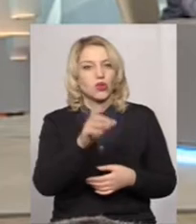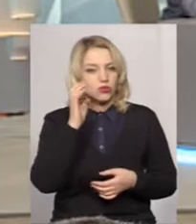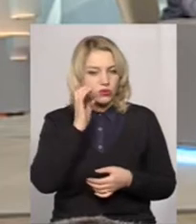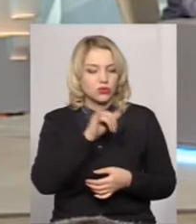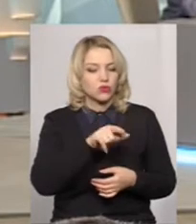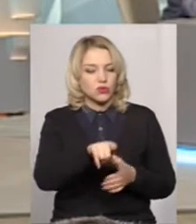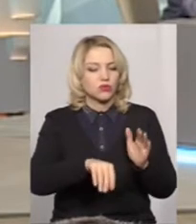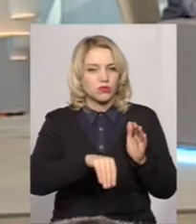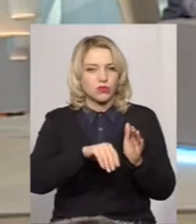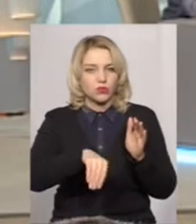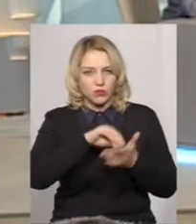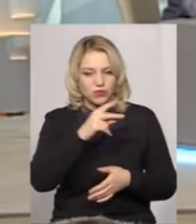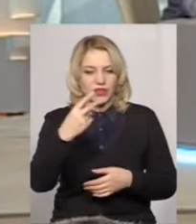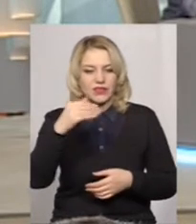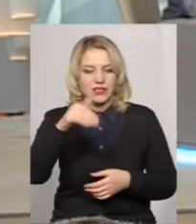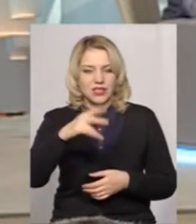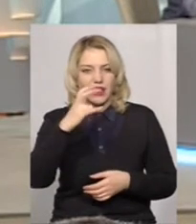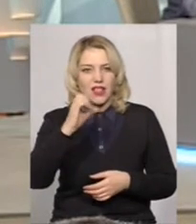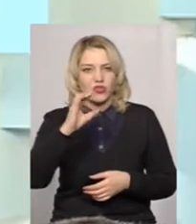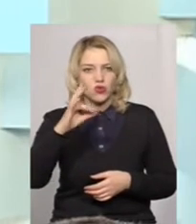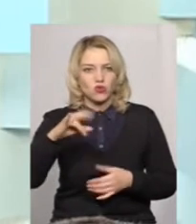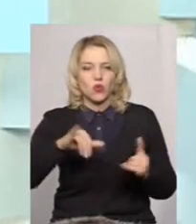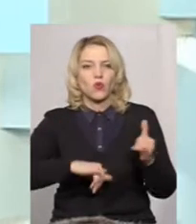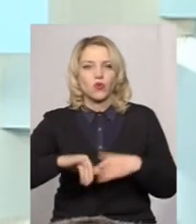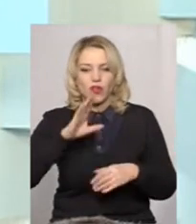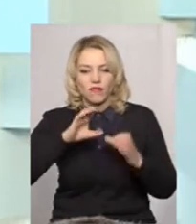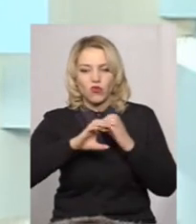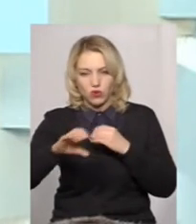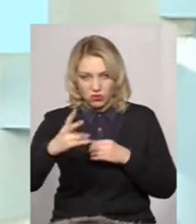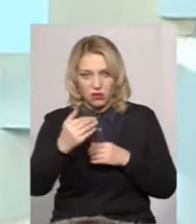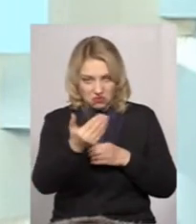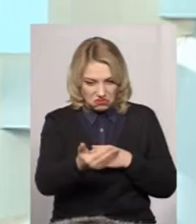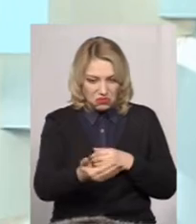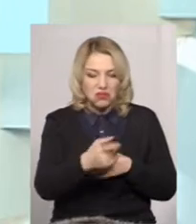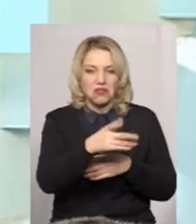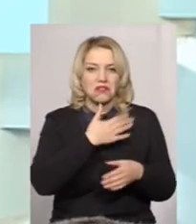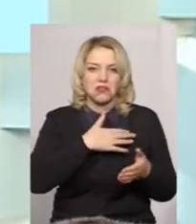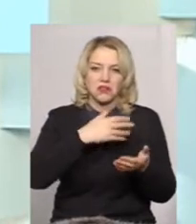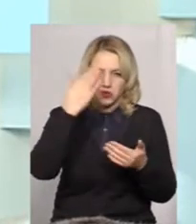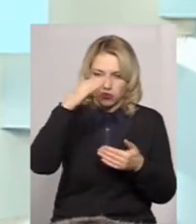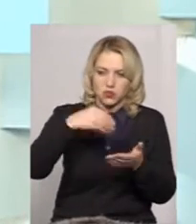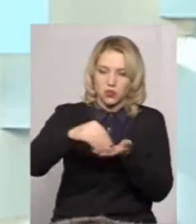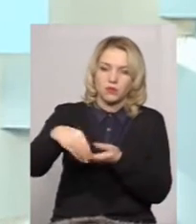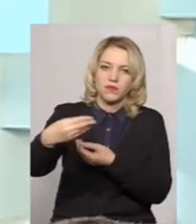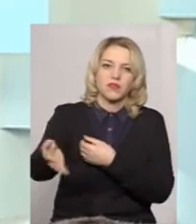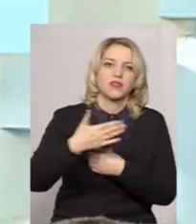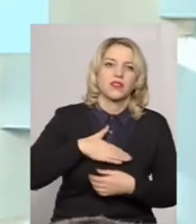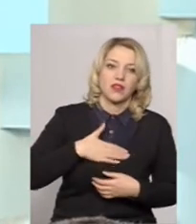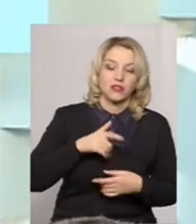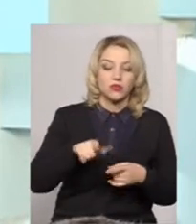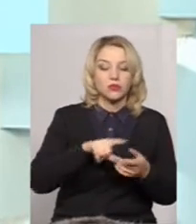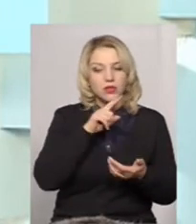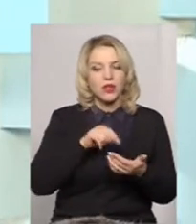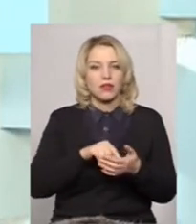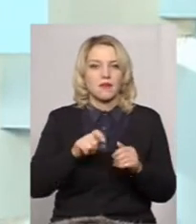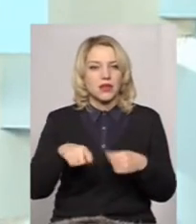ти купив за 20 тисяч насоса. Куда? В водогін. А він твій? Ні. А чого ти туди купляв? Тобто, тут питання передачі.